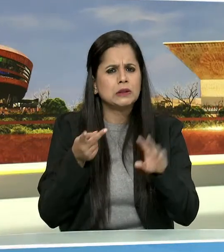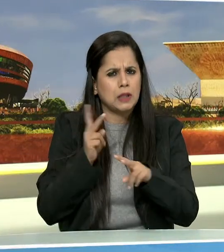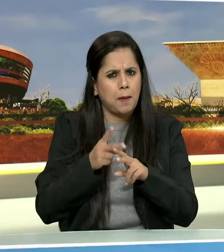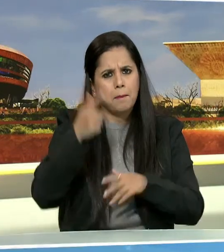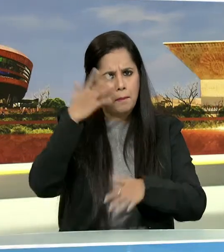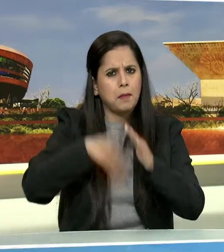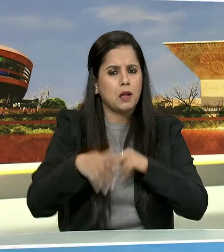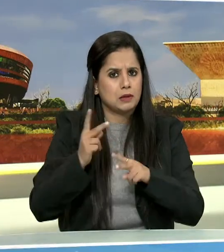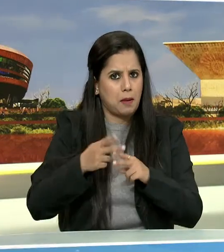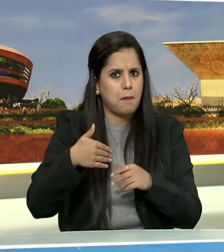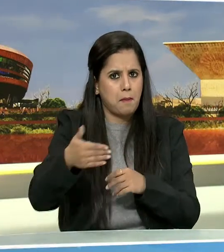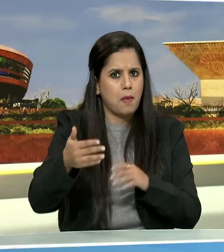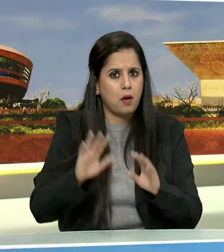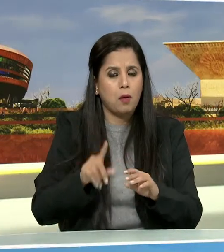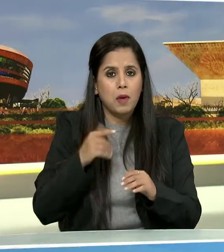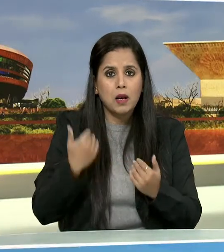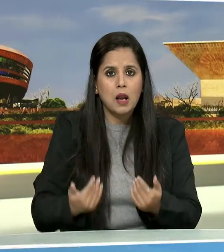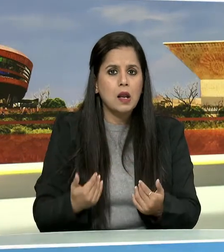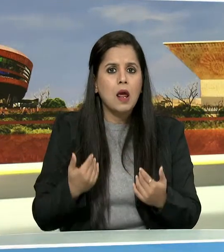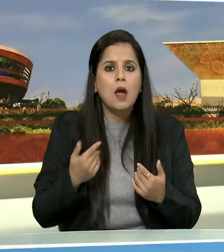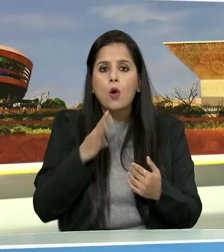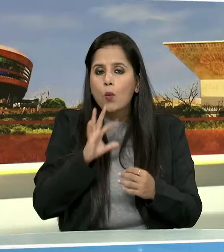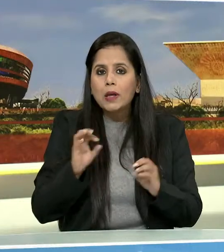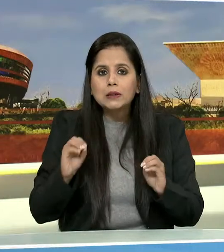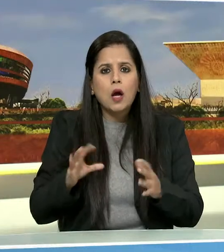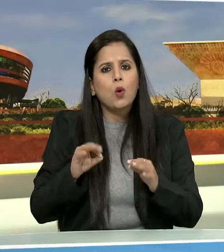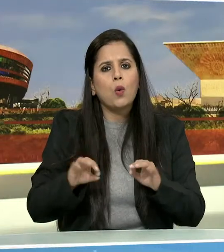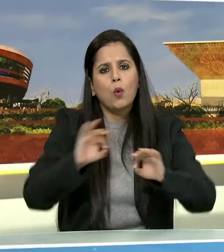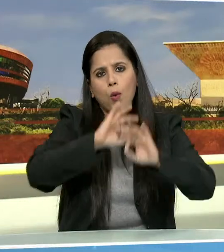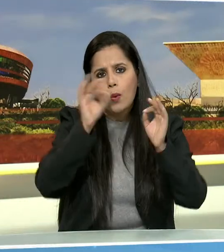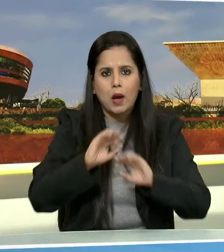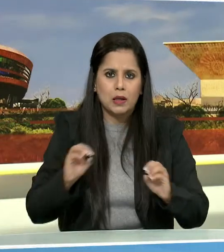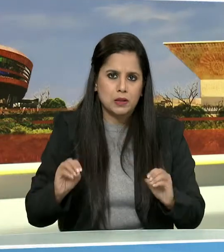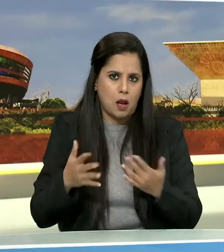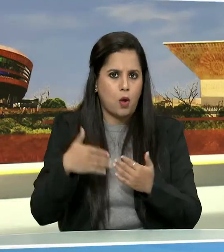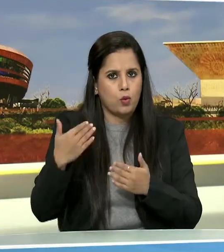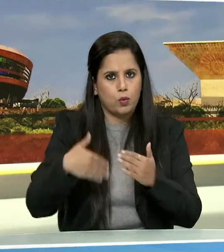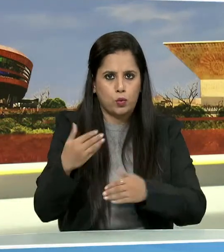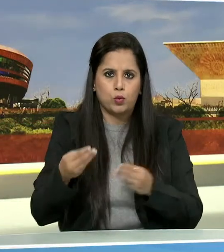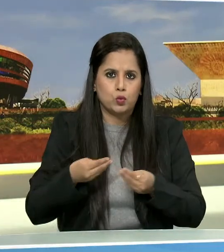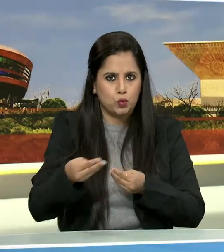हाला कि उस पे फिजिकल काम नहीं हुआ है तैयारियां उसकी पूरी शुरू हो गई है